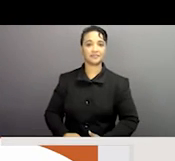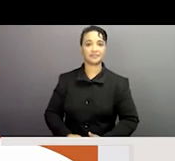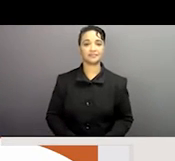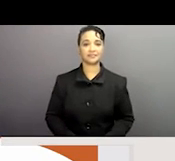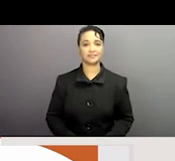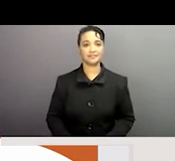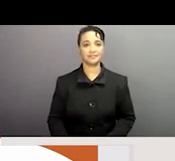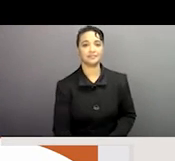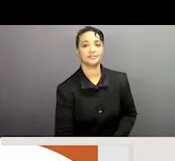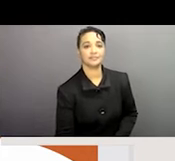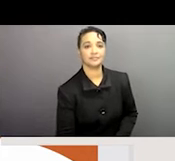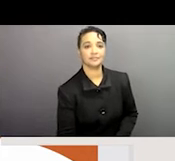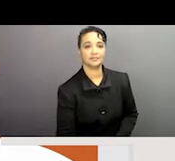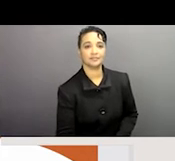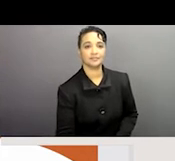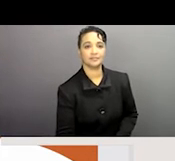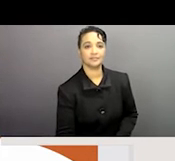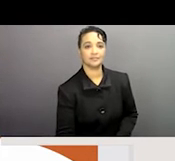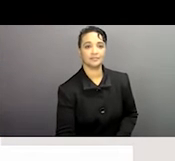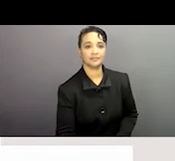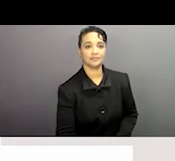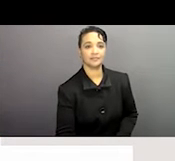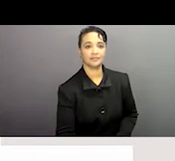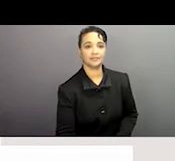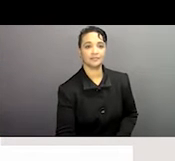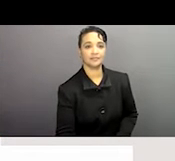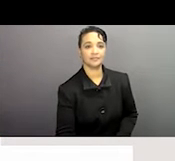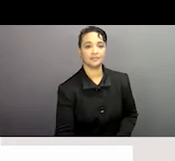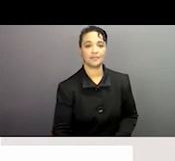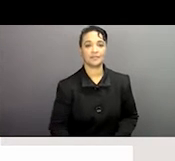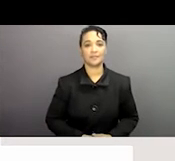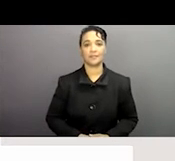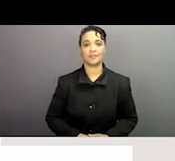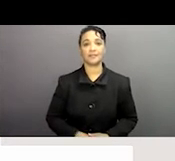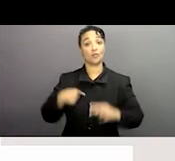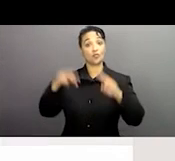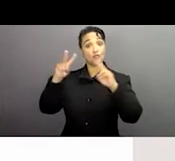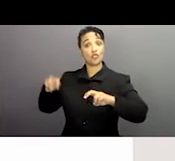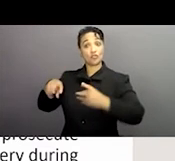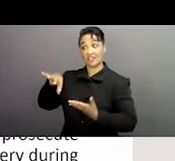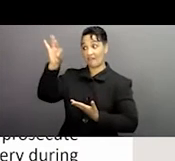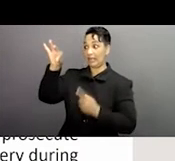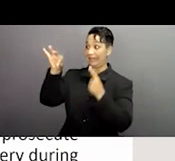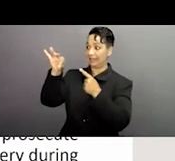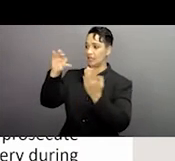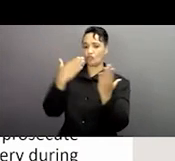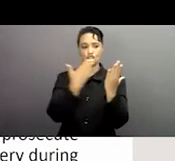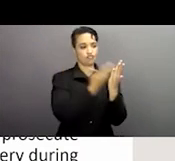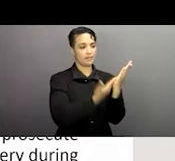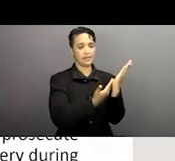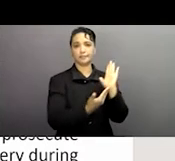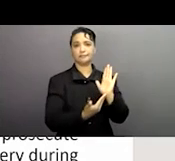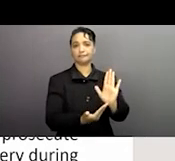essayer de commencer à parler des recommandations sur la base de ces recherches et de ces résultats de ces